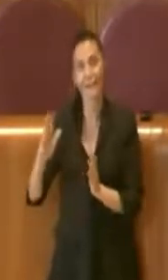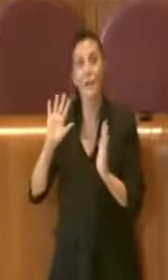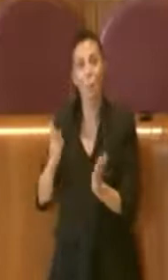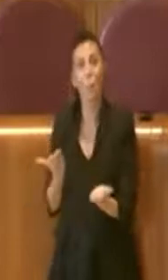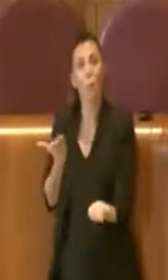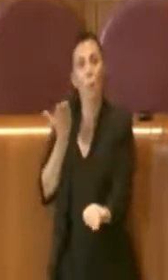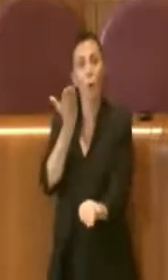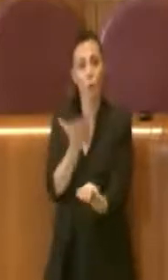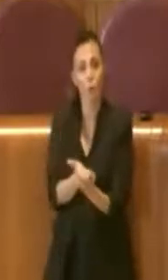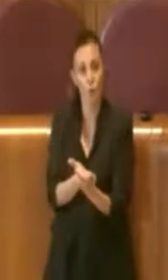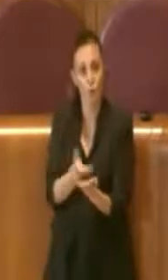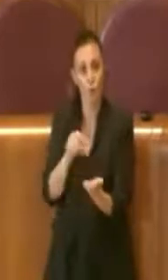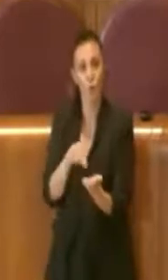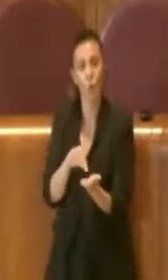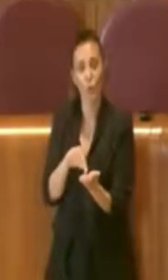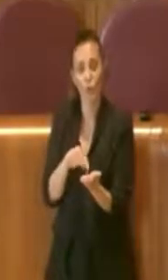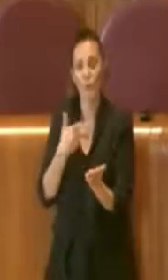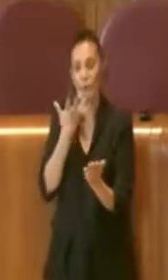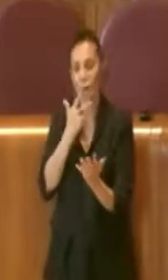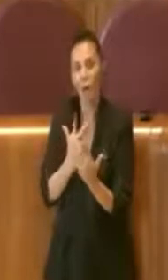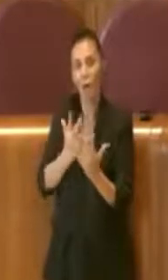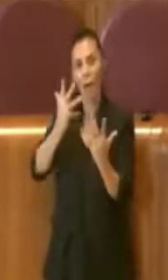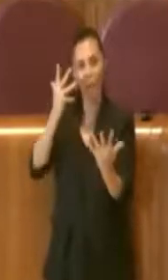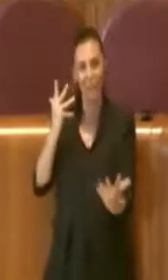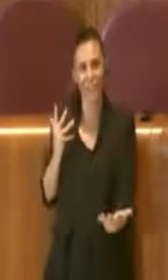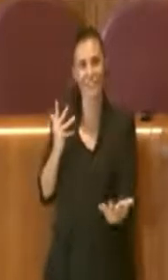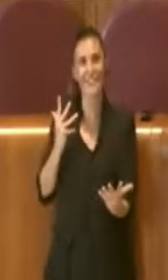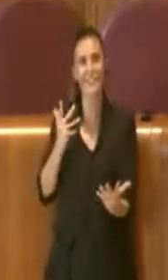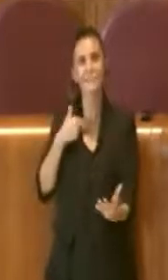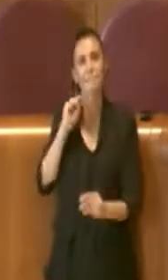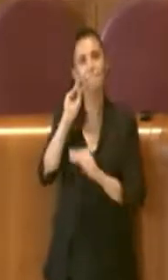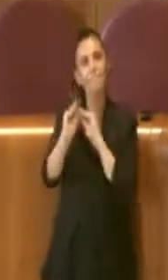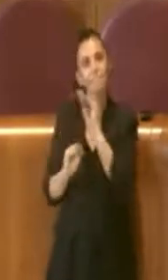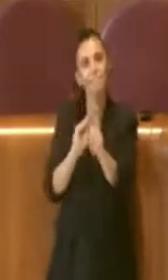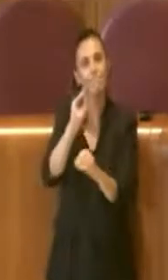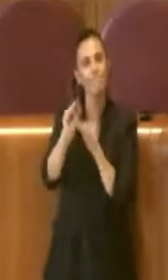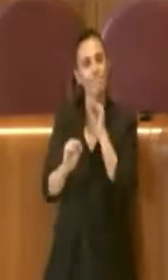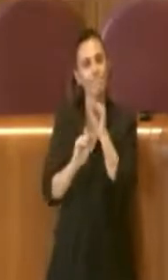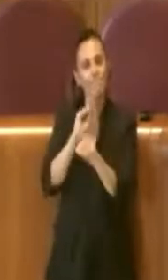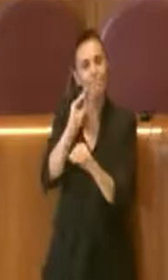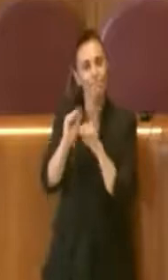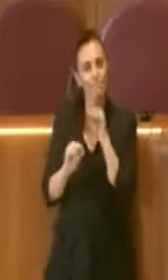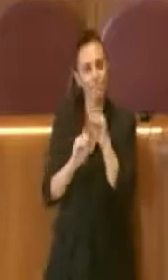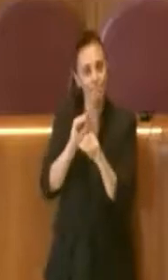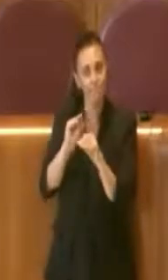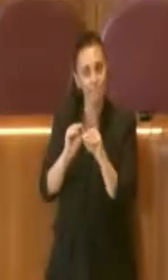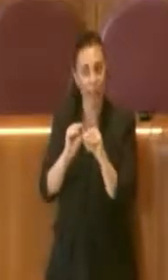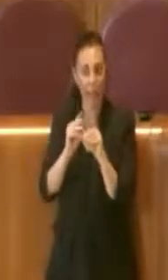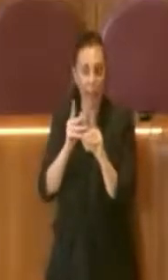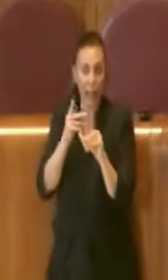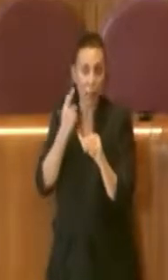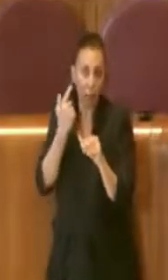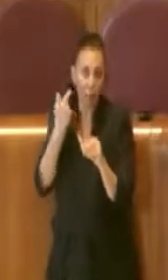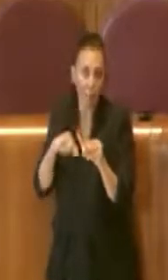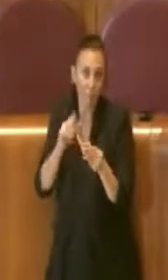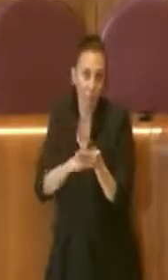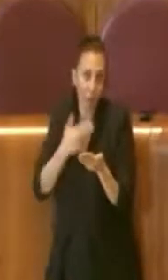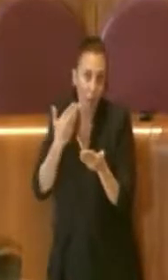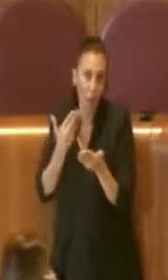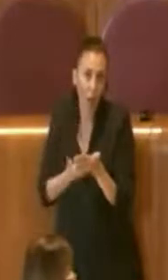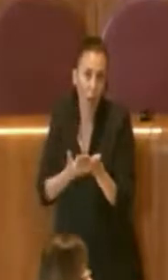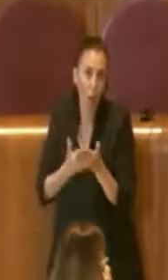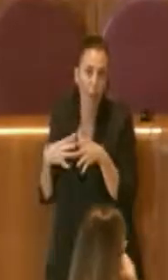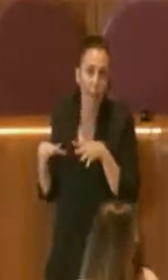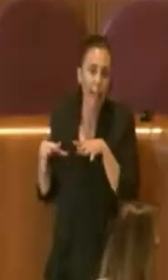mozione ho voluto anche sottolineare la richiesta per quello che può contare di